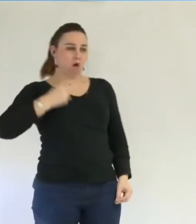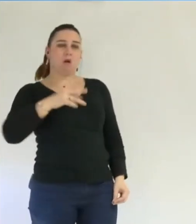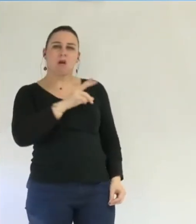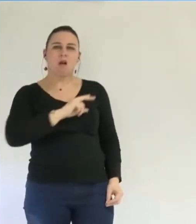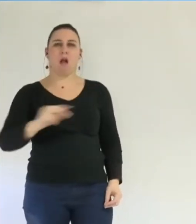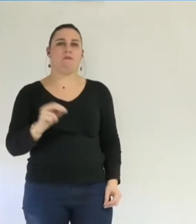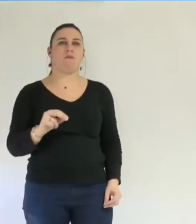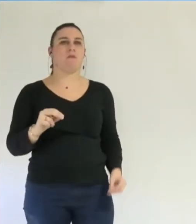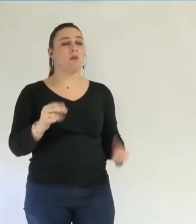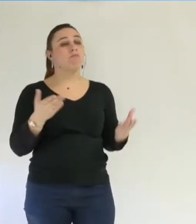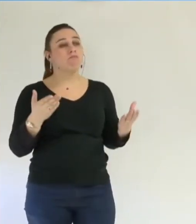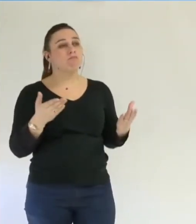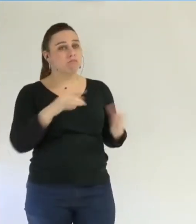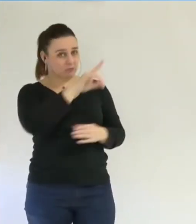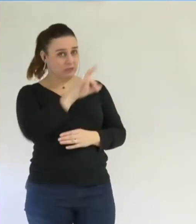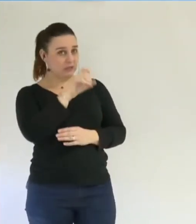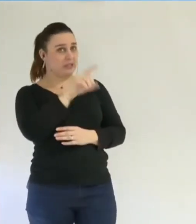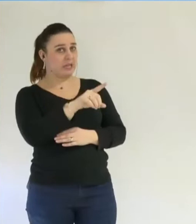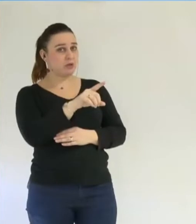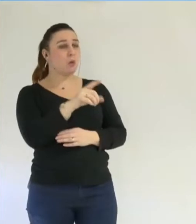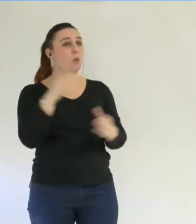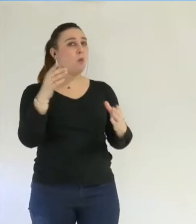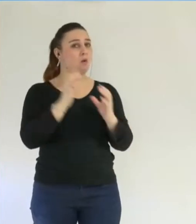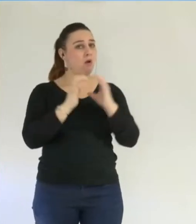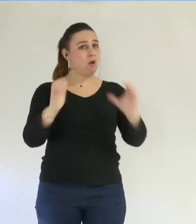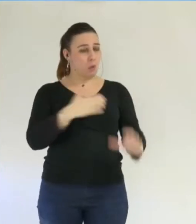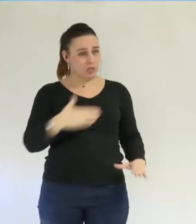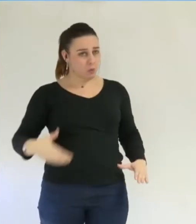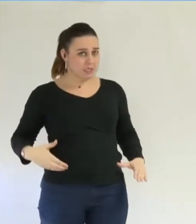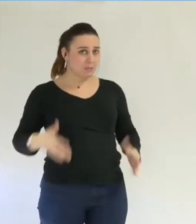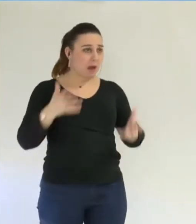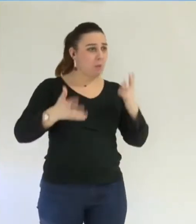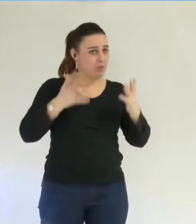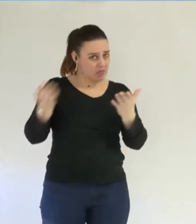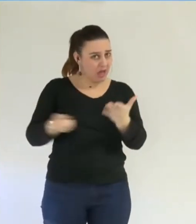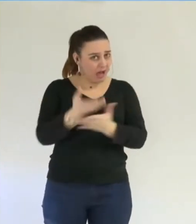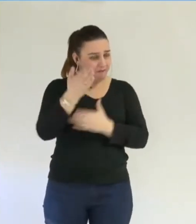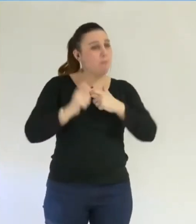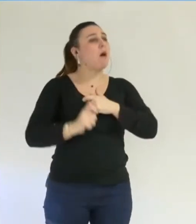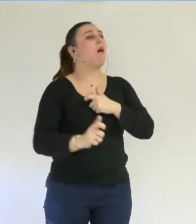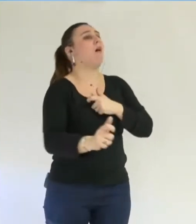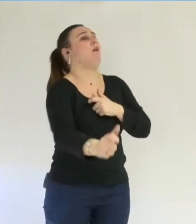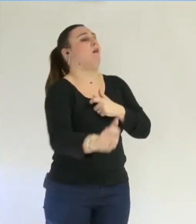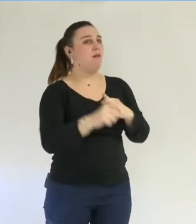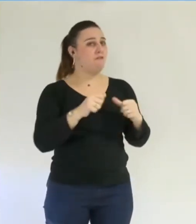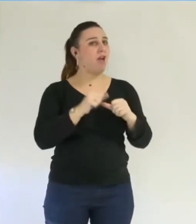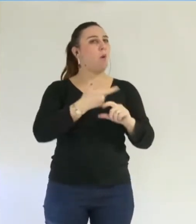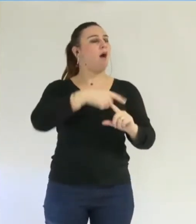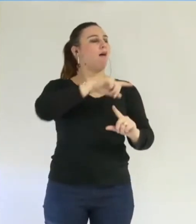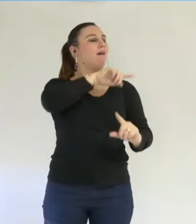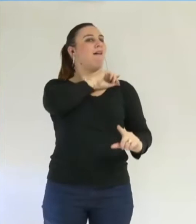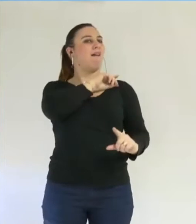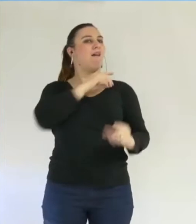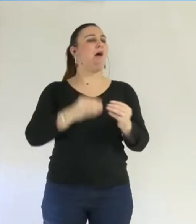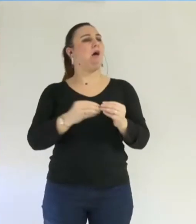si le Conseil municipal peut être informé des suites que vous avez données à ces